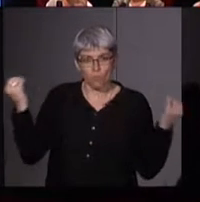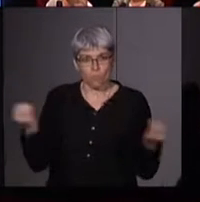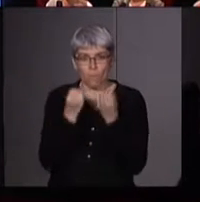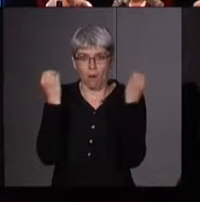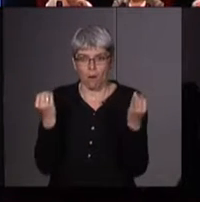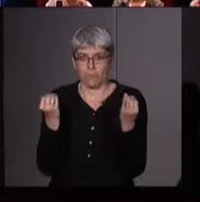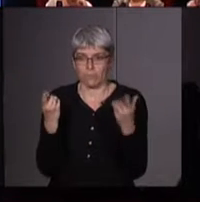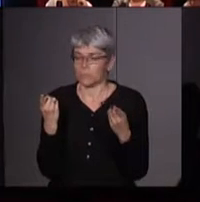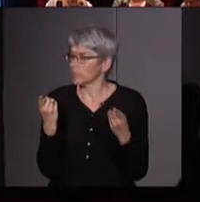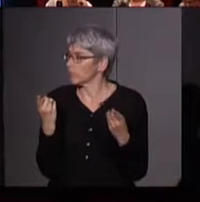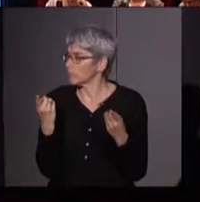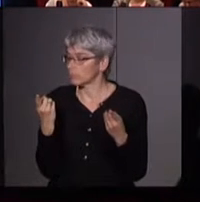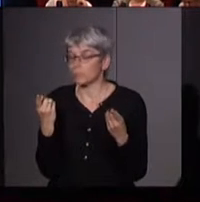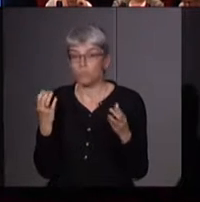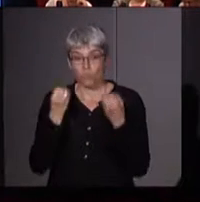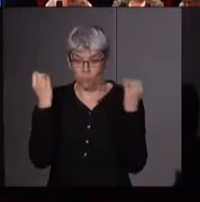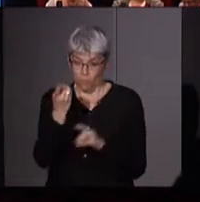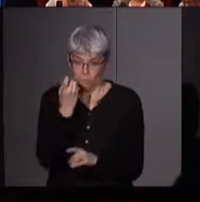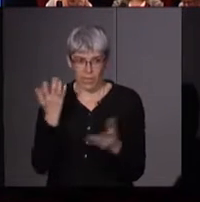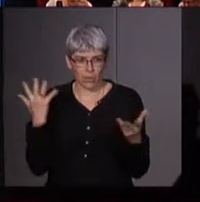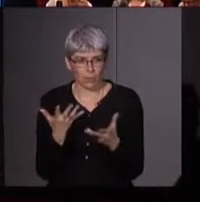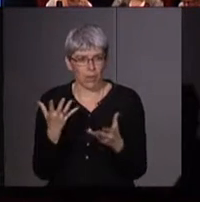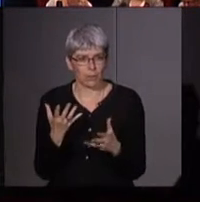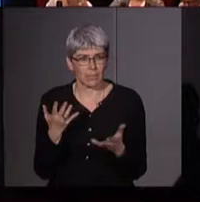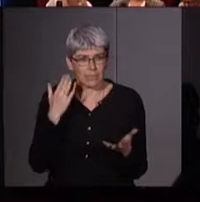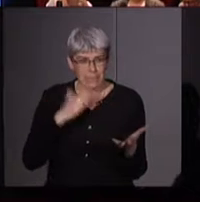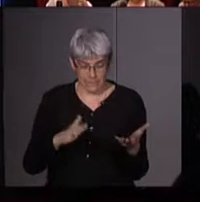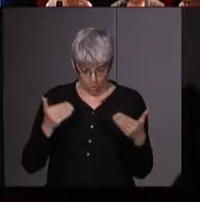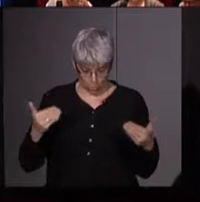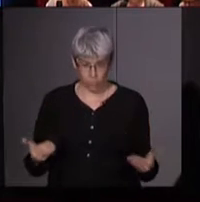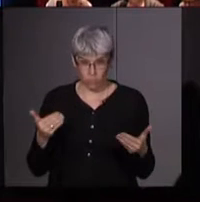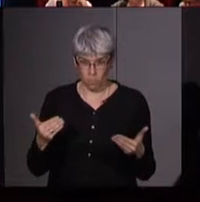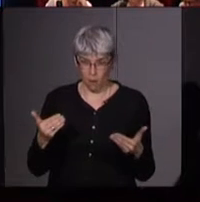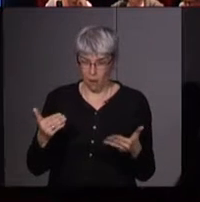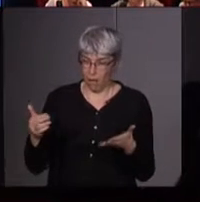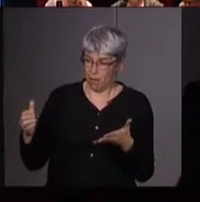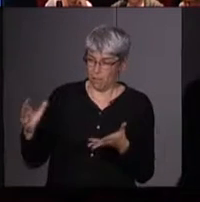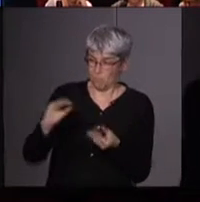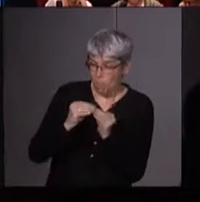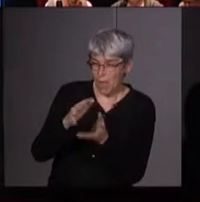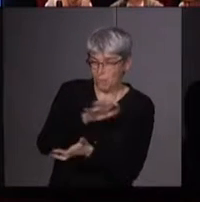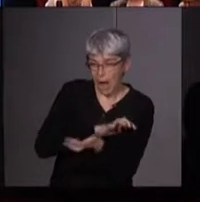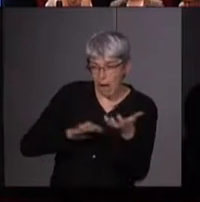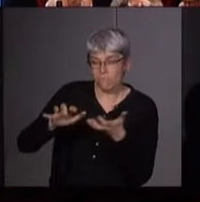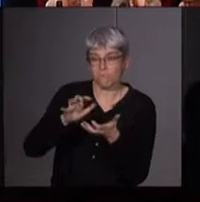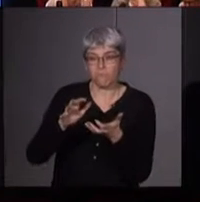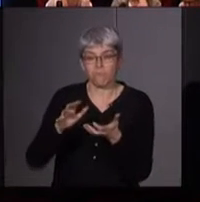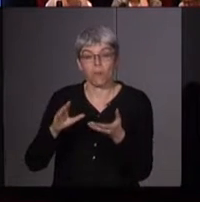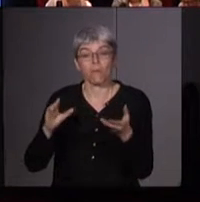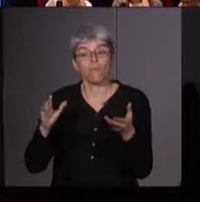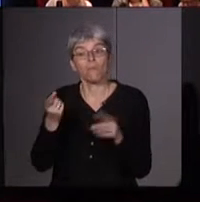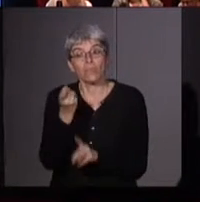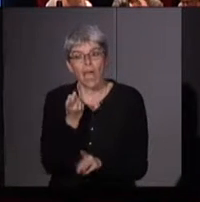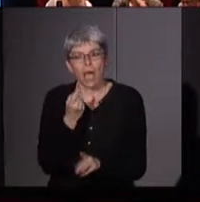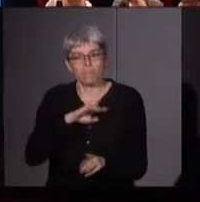part du constat suivant. Les ravages actuels sont provoqués ou sont le fait